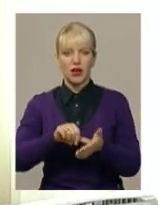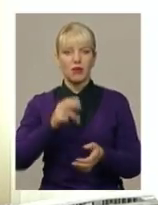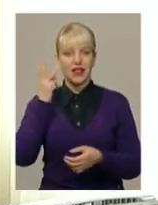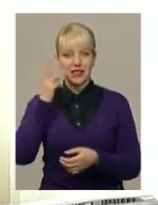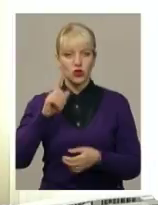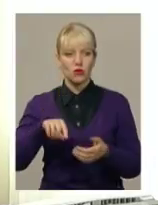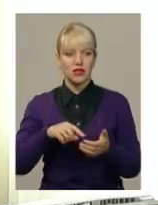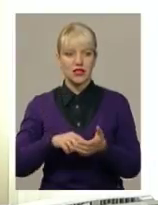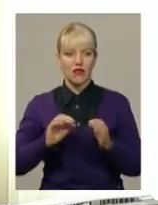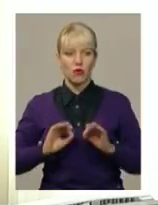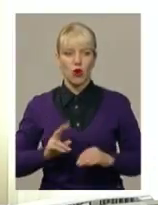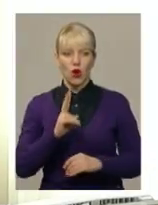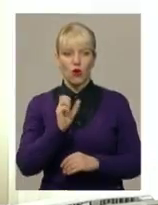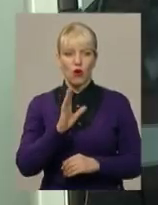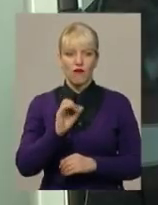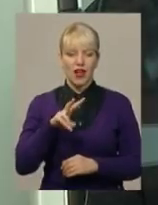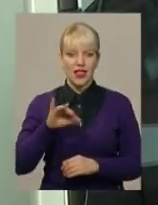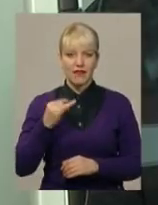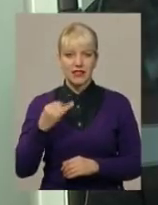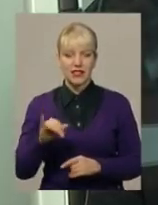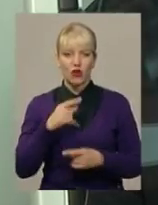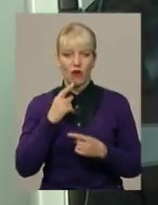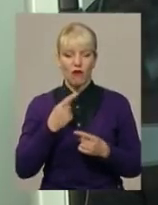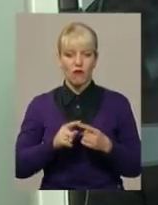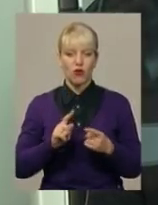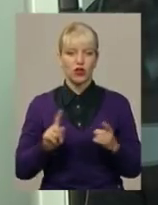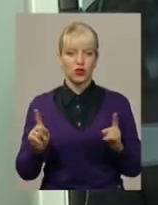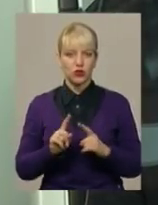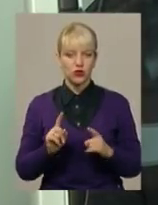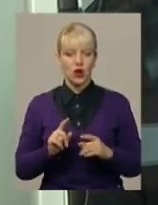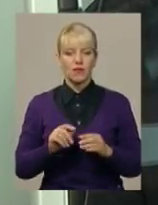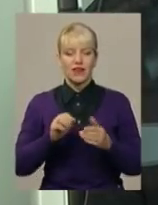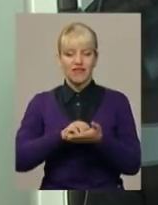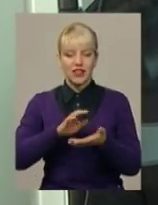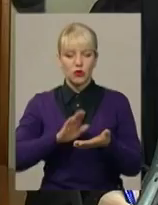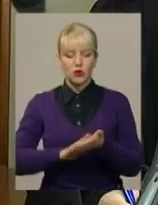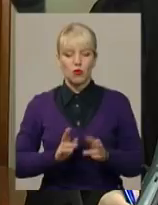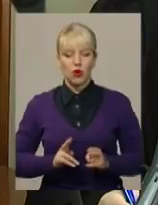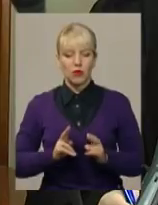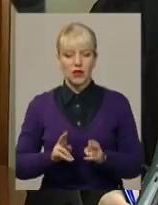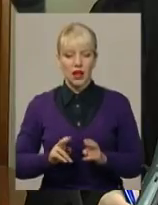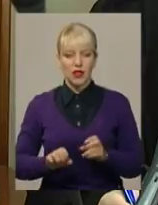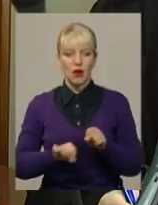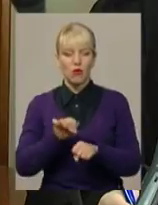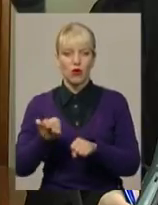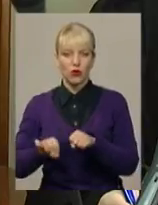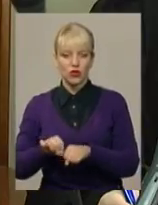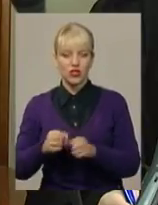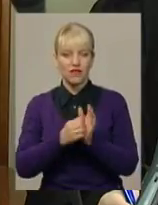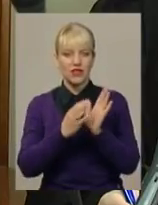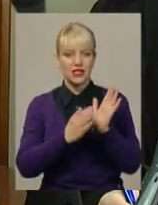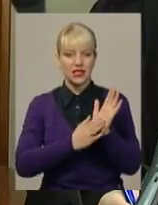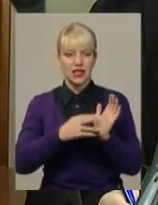прокуратури Дмитро Ковалевський на засіданні повідомляє, Відомості про кримінальне правопорушення внесли 20 лютого, саме за тою